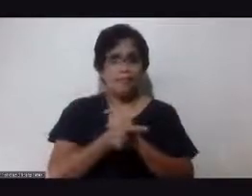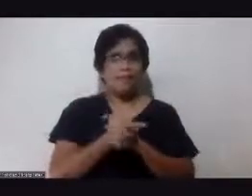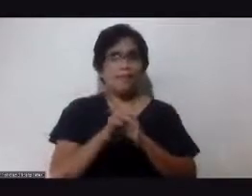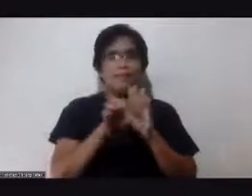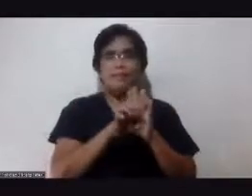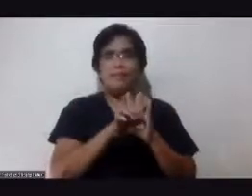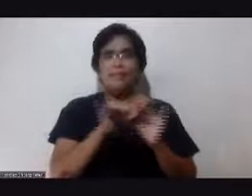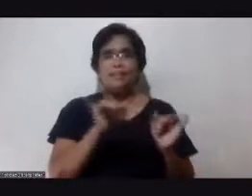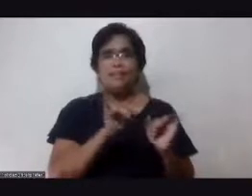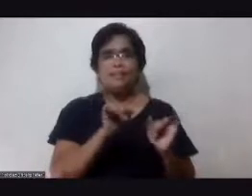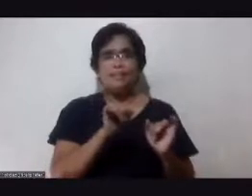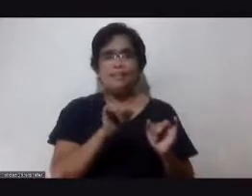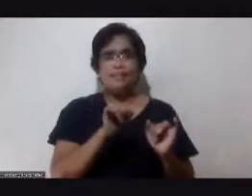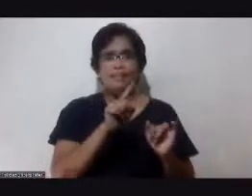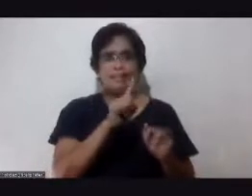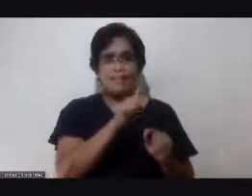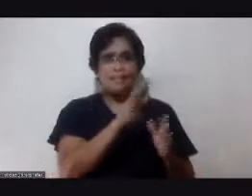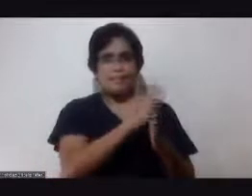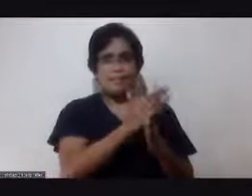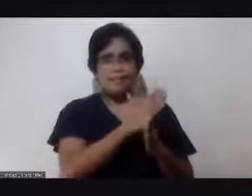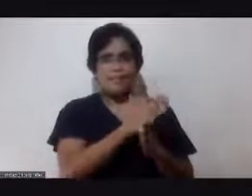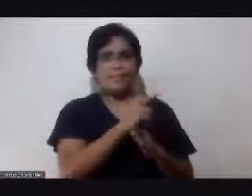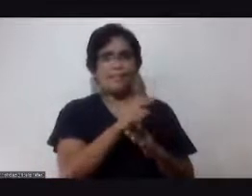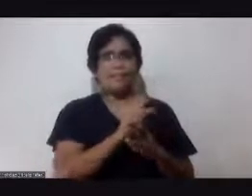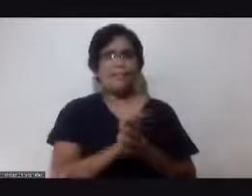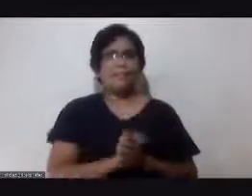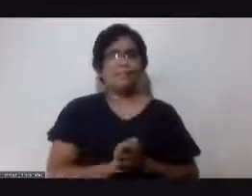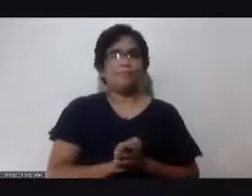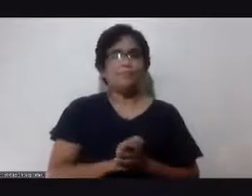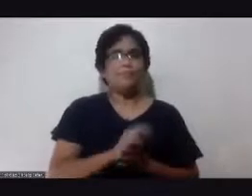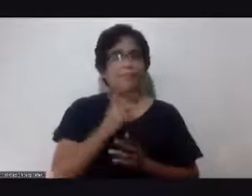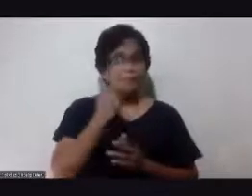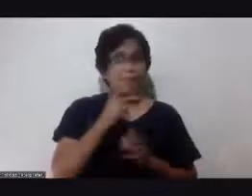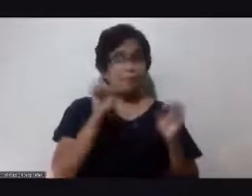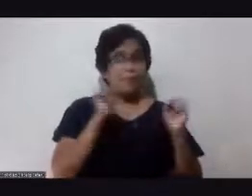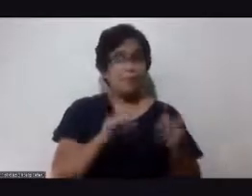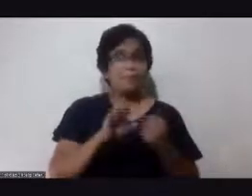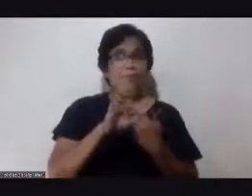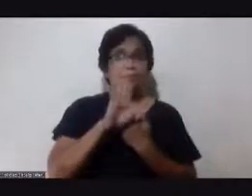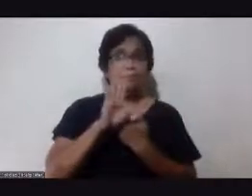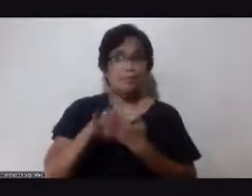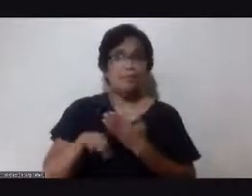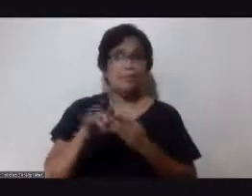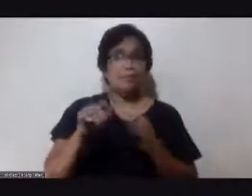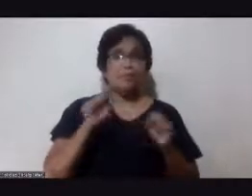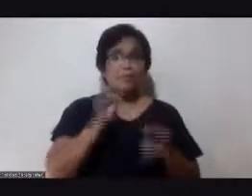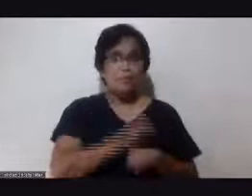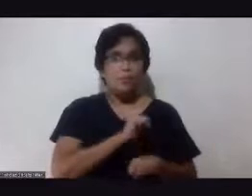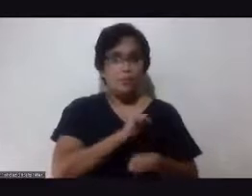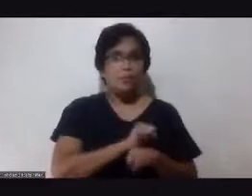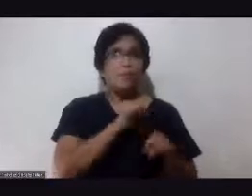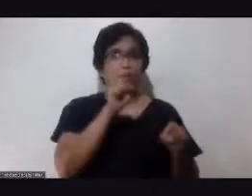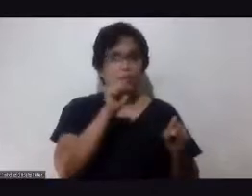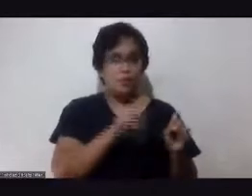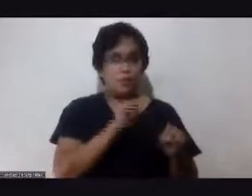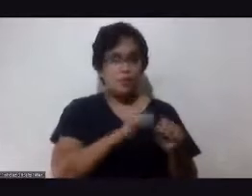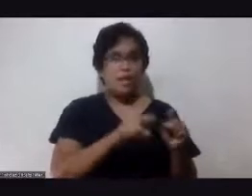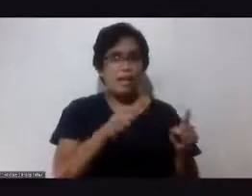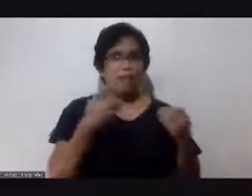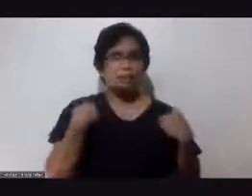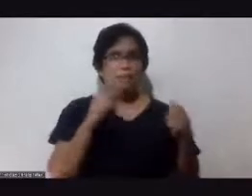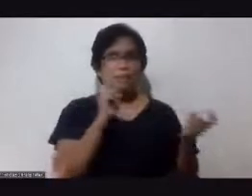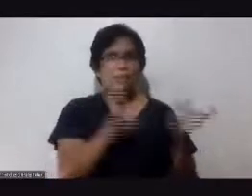ating kapatid parang kita niya ngayon pwede na siyang bumalik sa trabaho so meron siyang binago at kailangan niyang